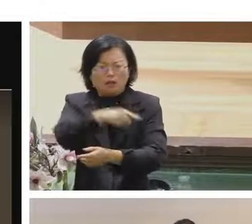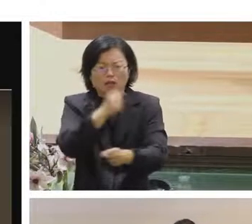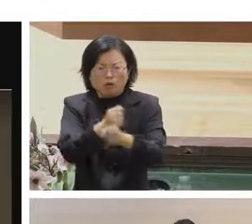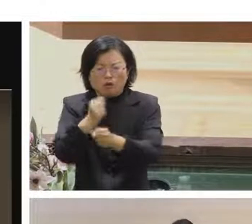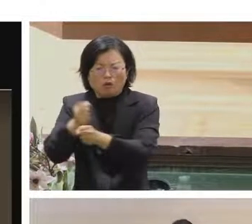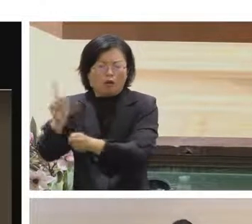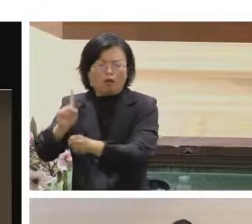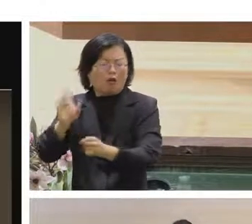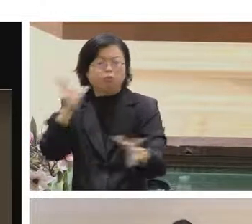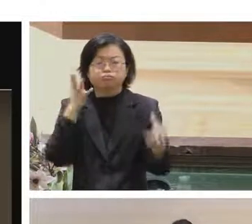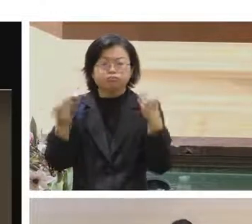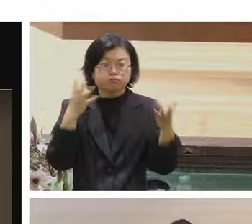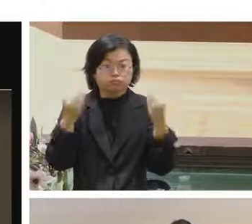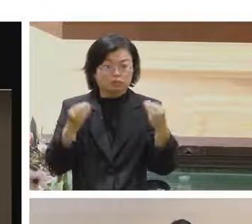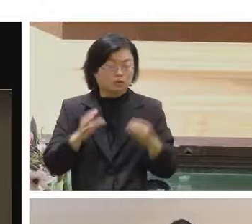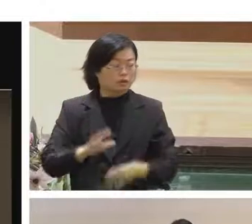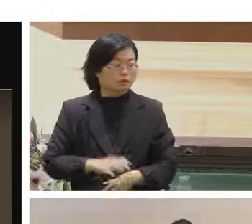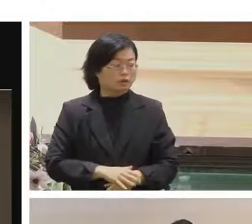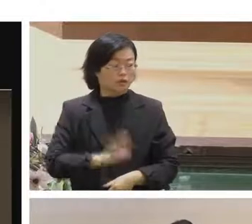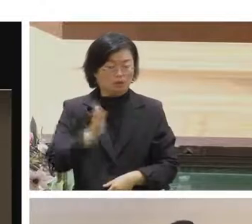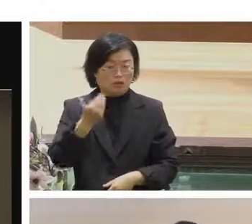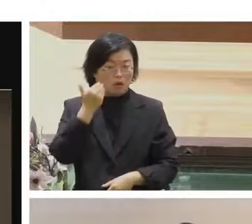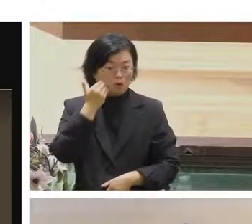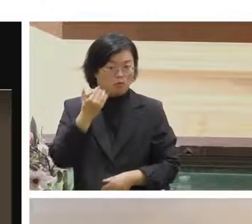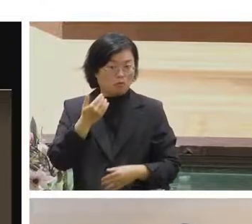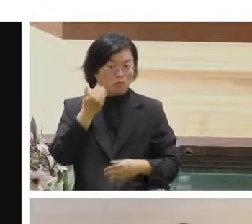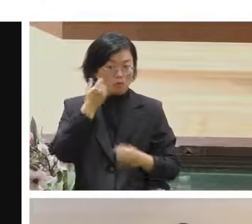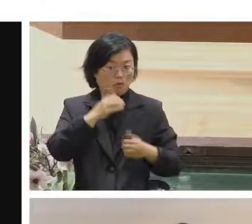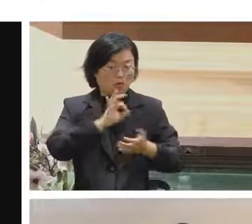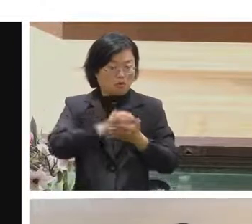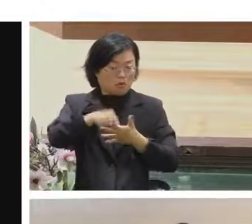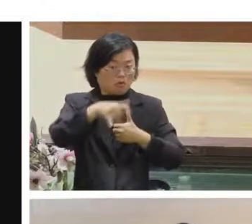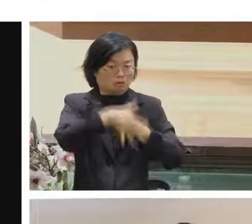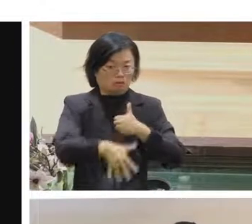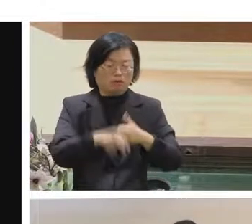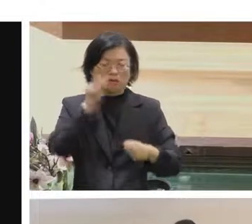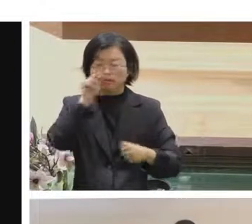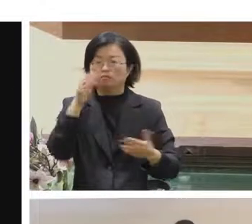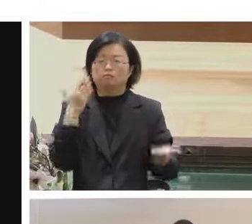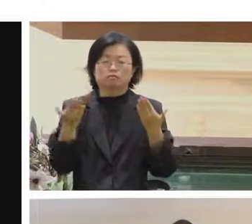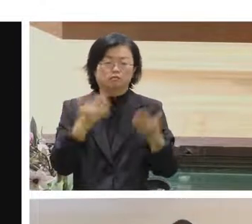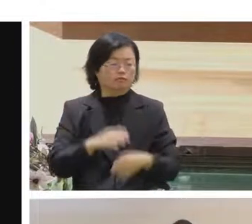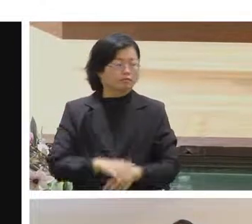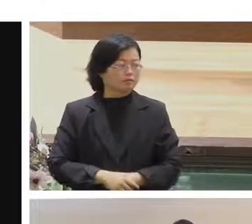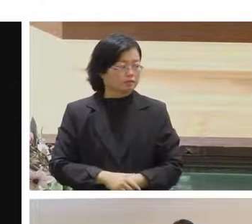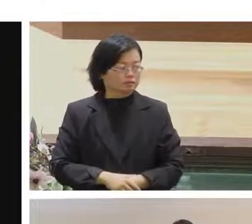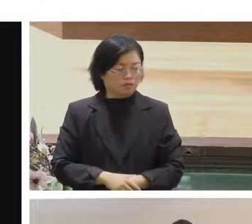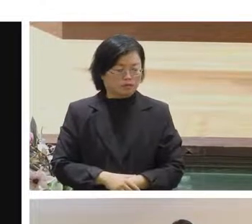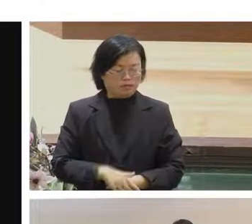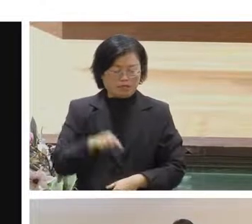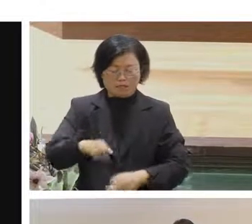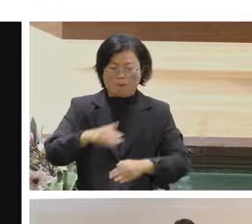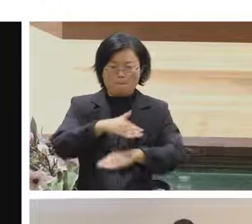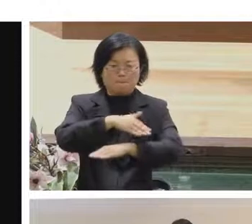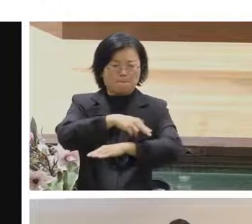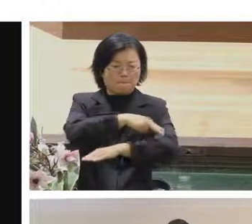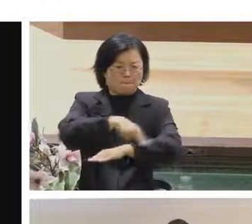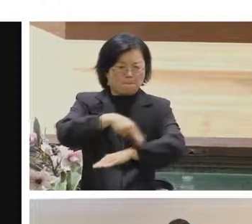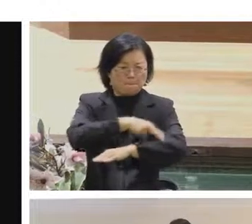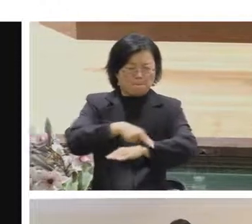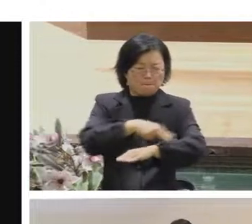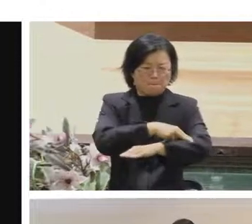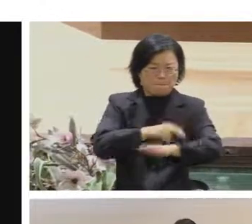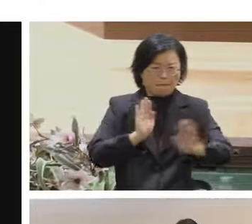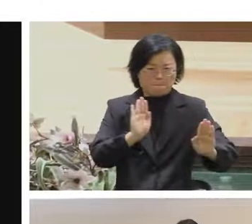我們用了線上九松之後呢我們可以去做排版下一頁就是排成像我們在剛剛samee